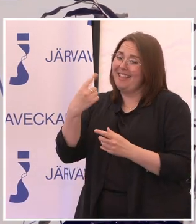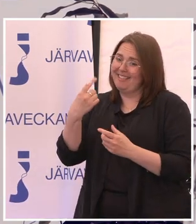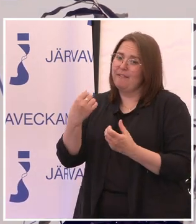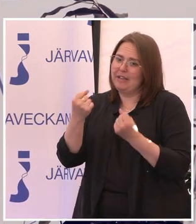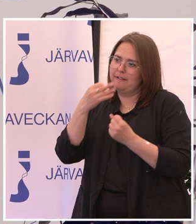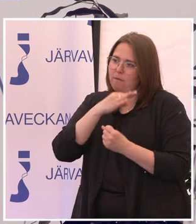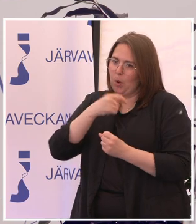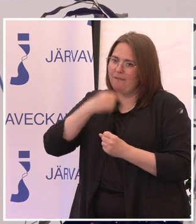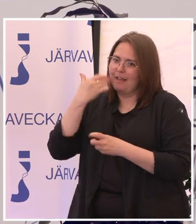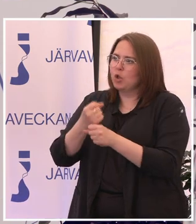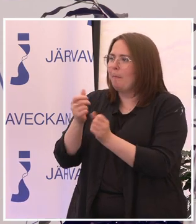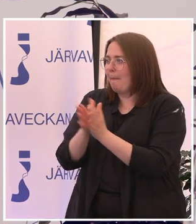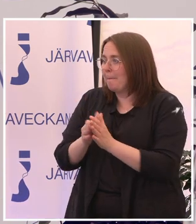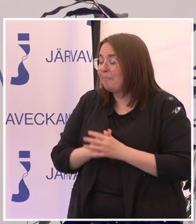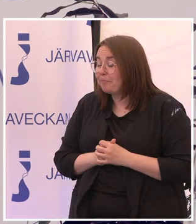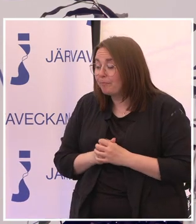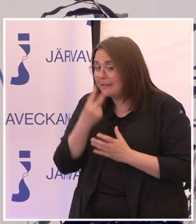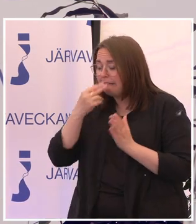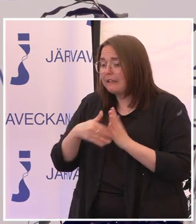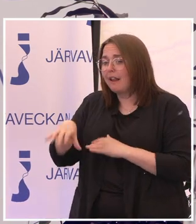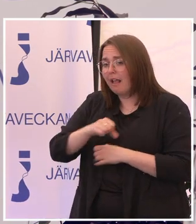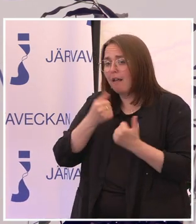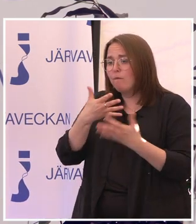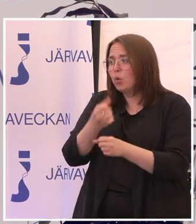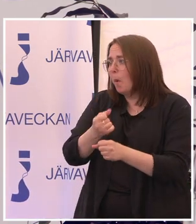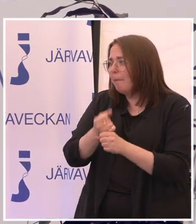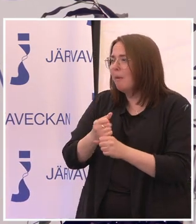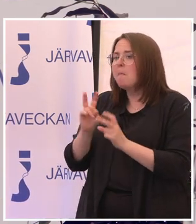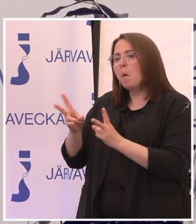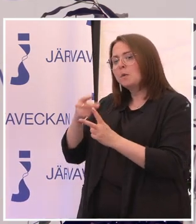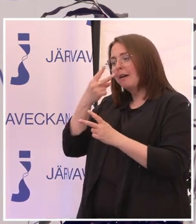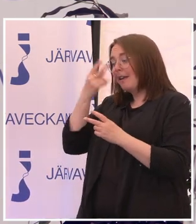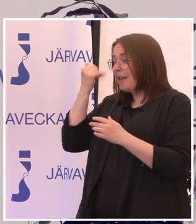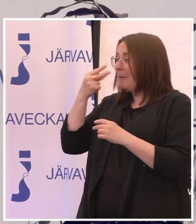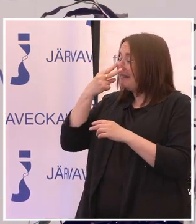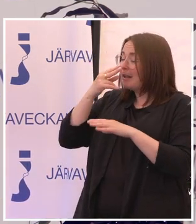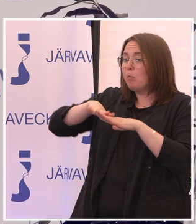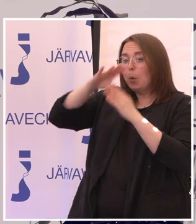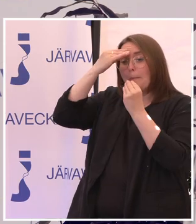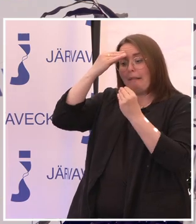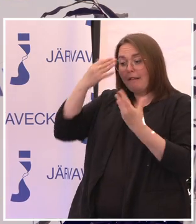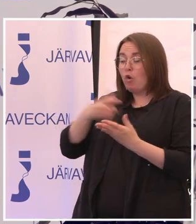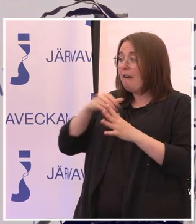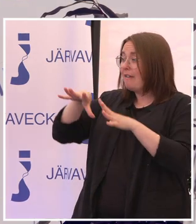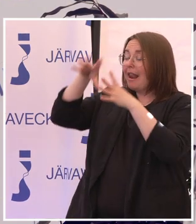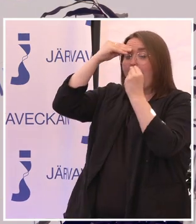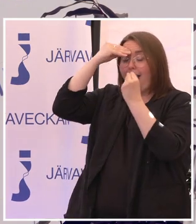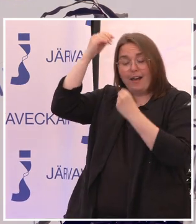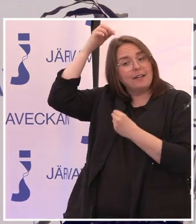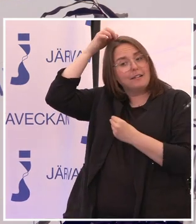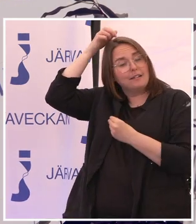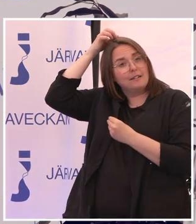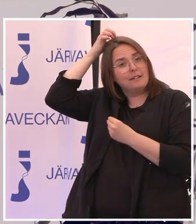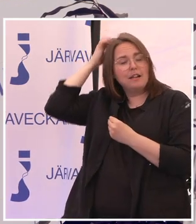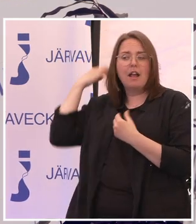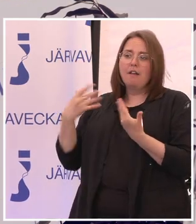se till att man har arbete. Sen kan vi också titta på utbildning och så. Vad får vi lära oss? Dels, vad